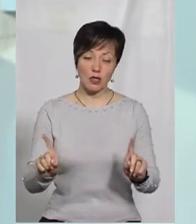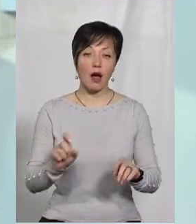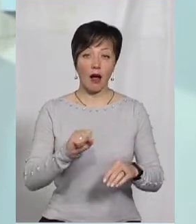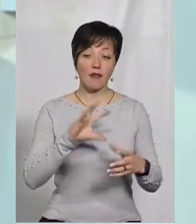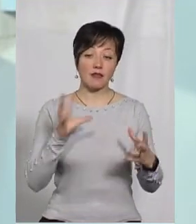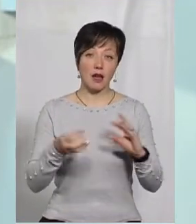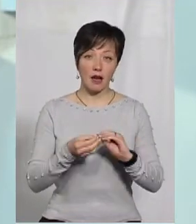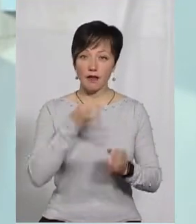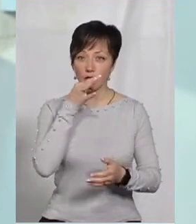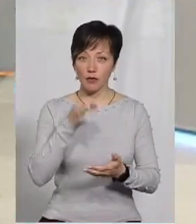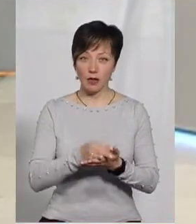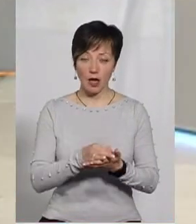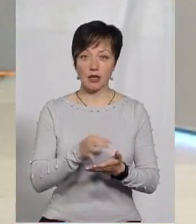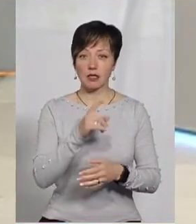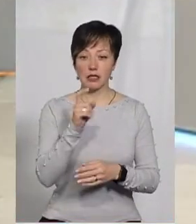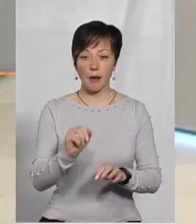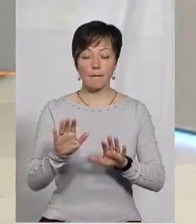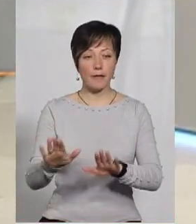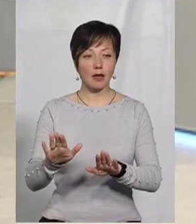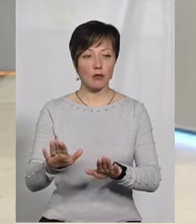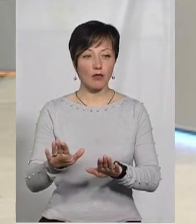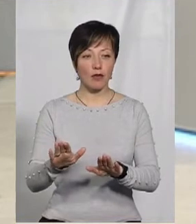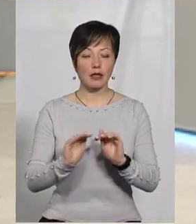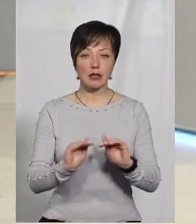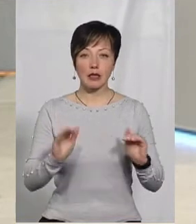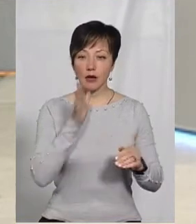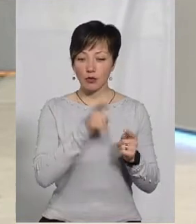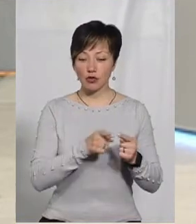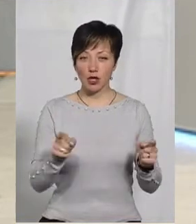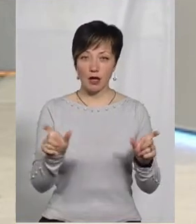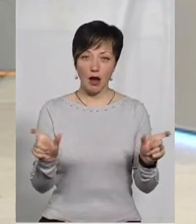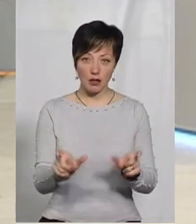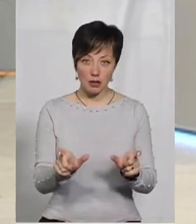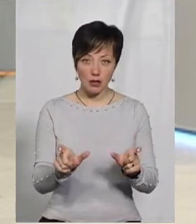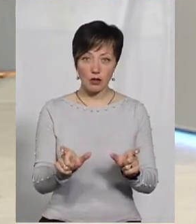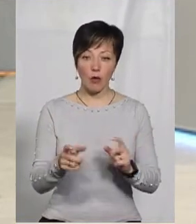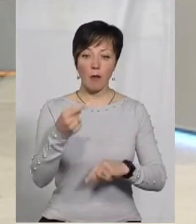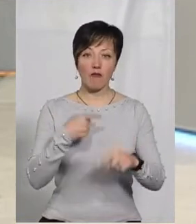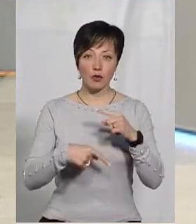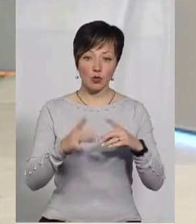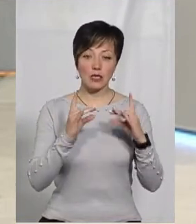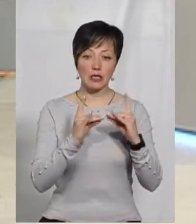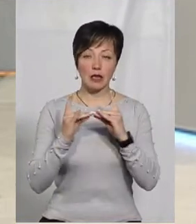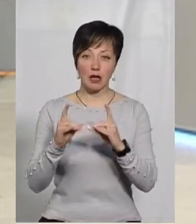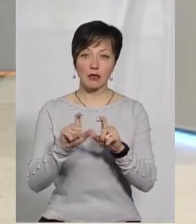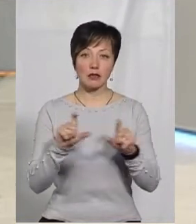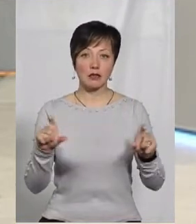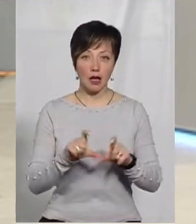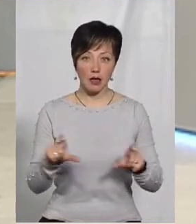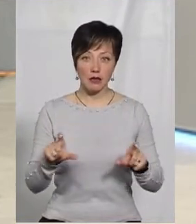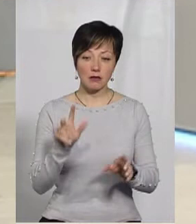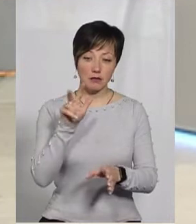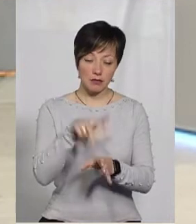А взагалі відповідальність за перебування дітей під час карантину, особливо тих, які повернулися з інтернатних закладів,